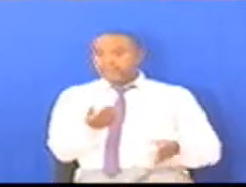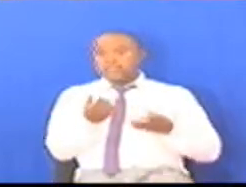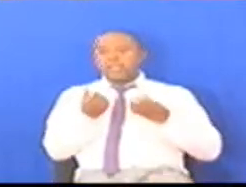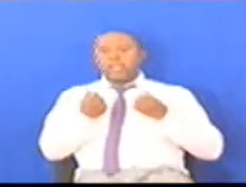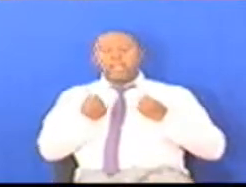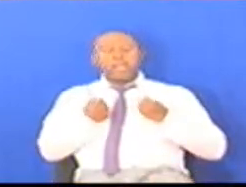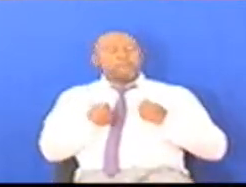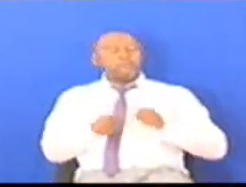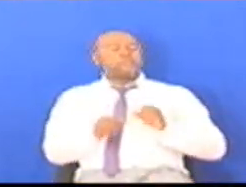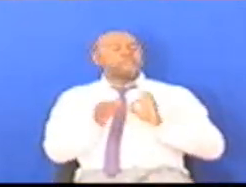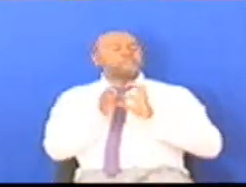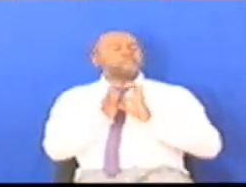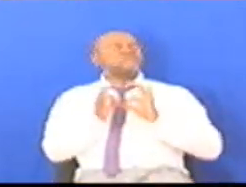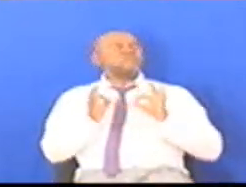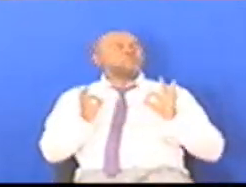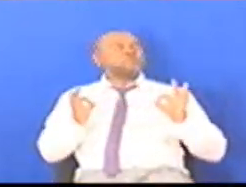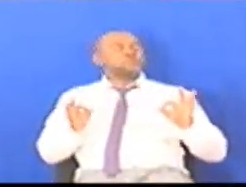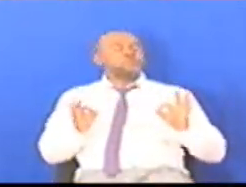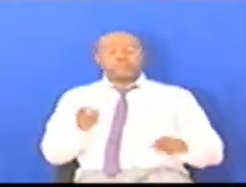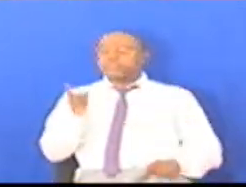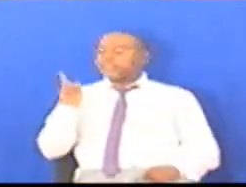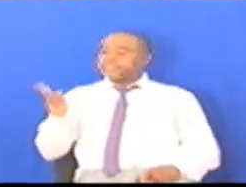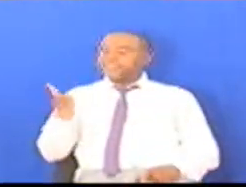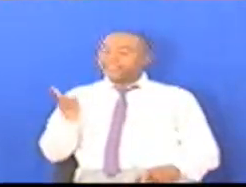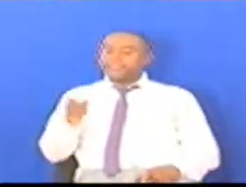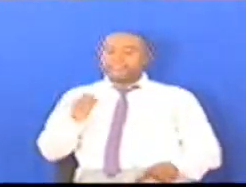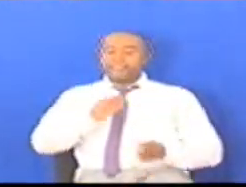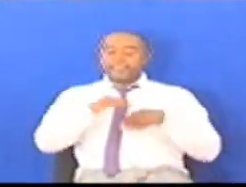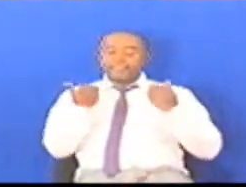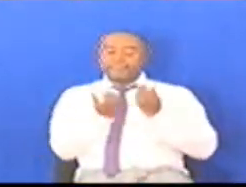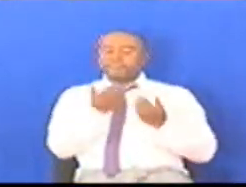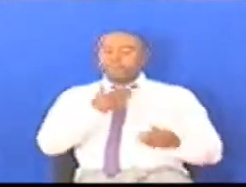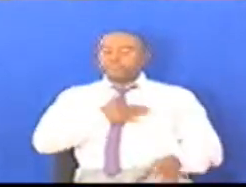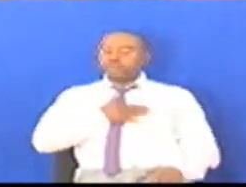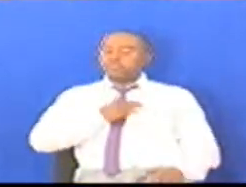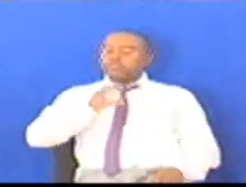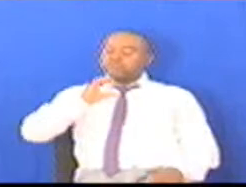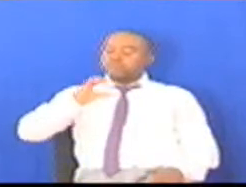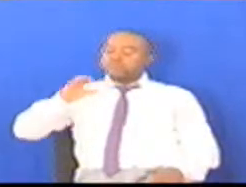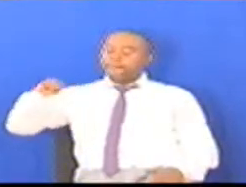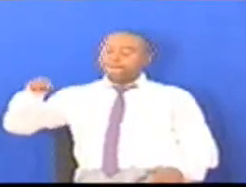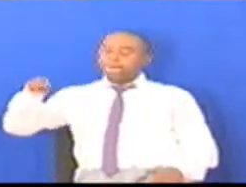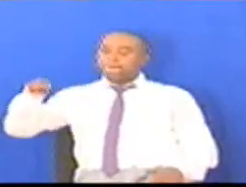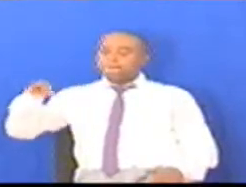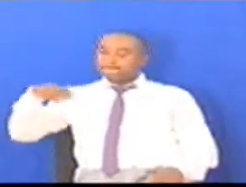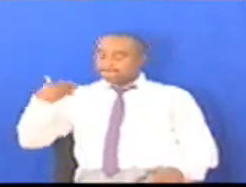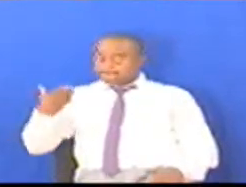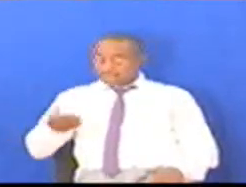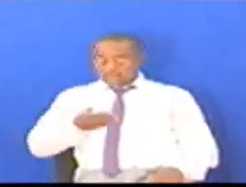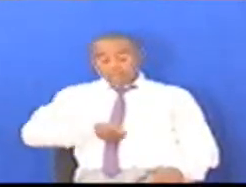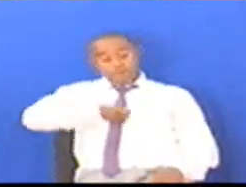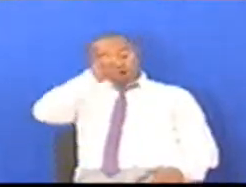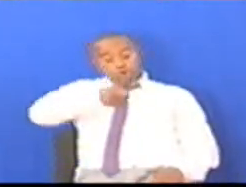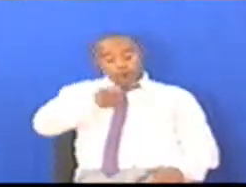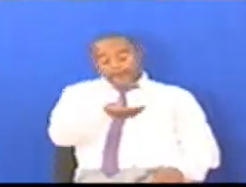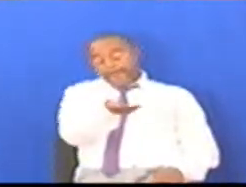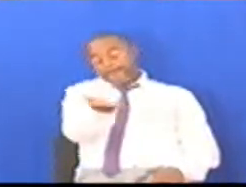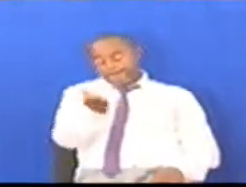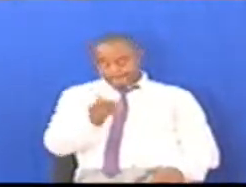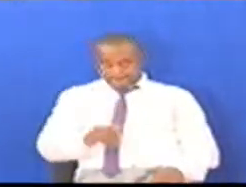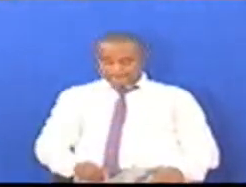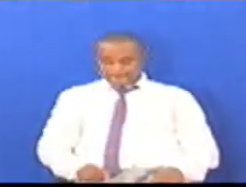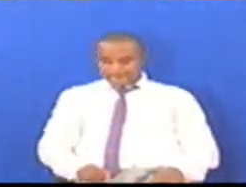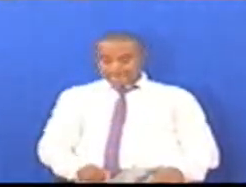vizuri Na weledi Mkubwa ilania Chama chetu Chama Chama Pinduzi Hongera sana Dr. John Pombe